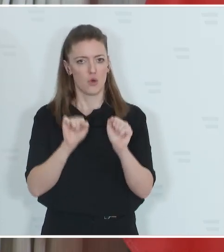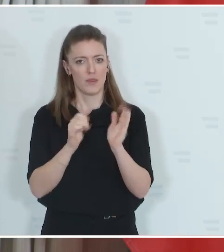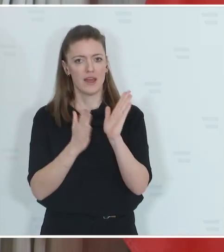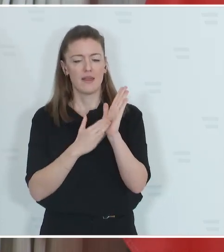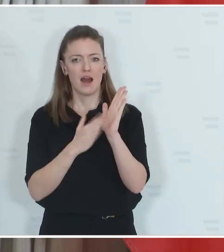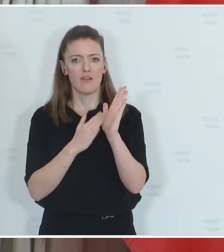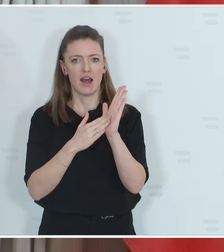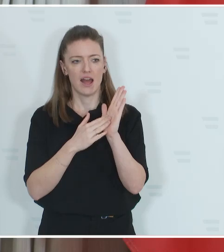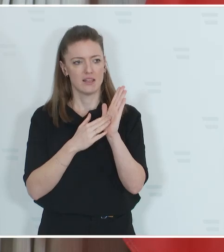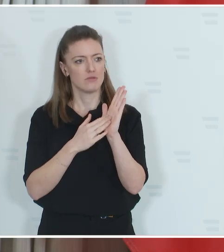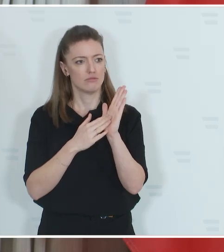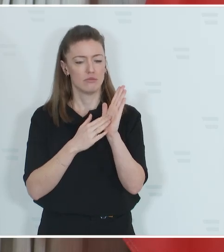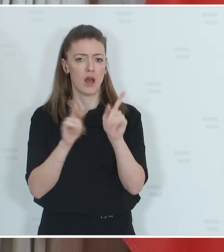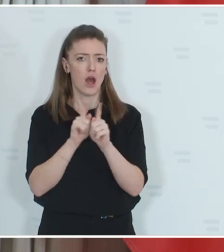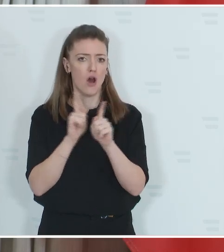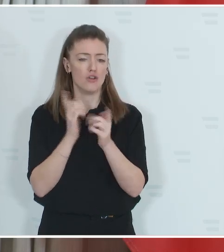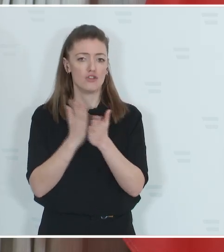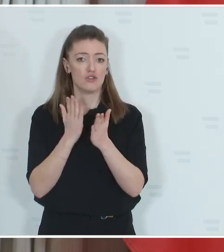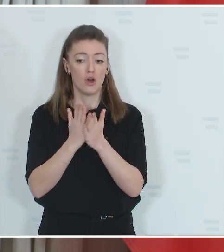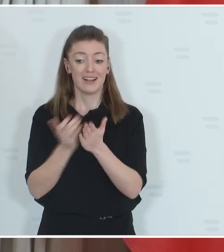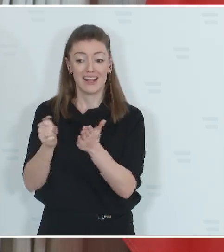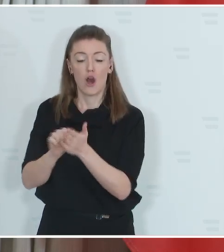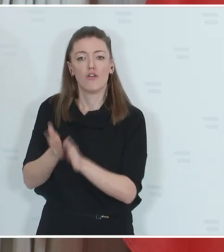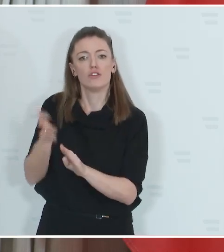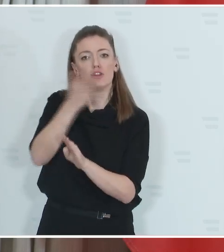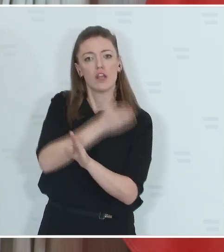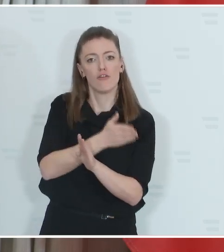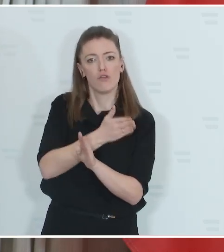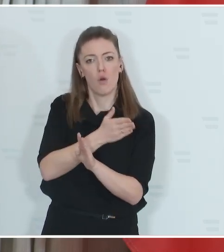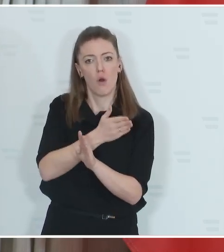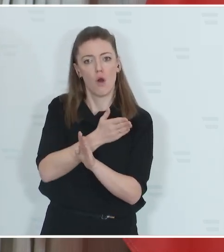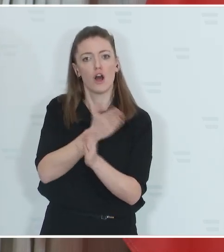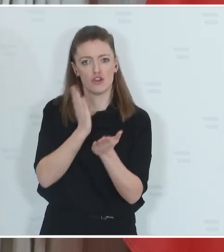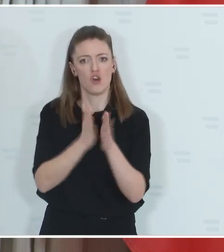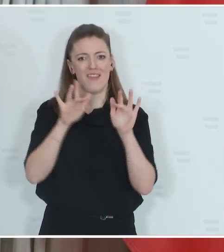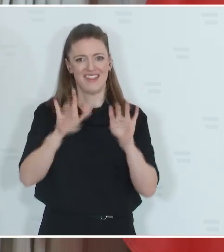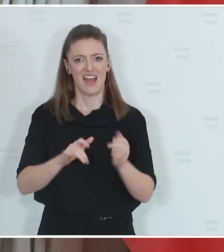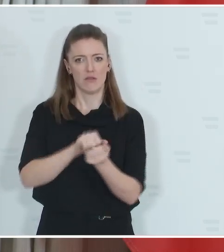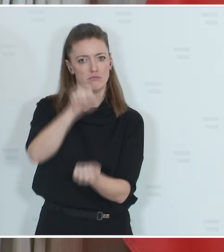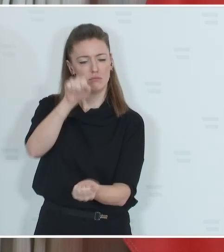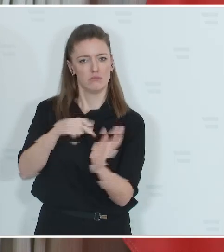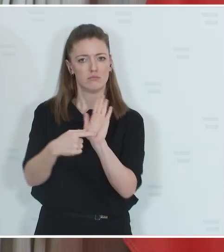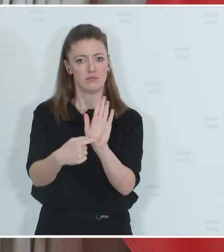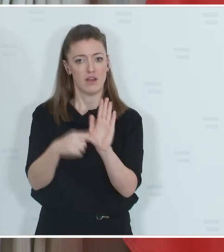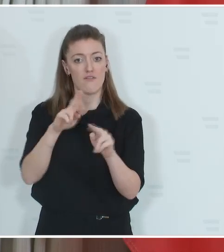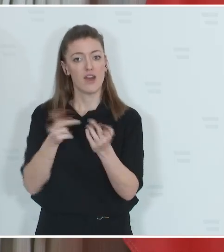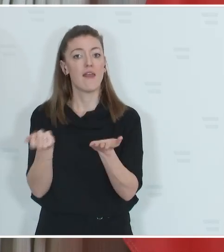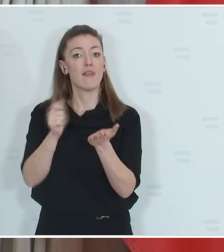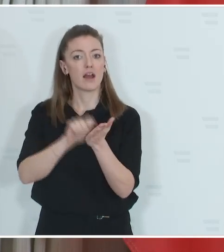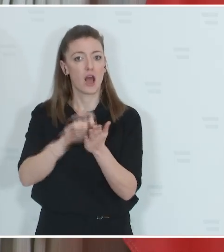bereits vor der Anschaffung des Tieres erworben werden. Das heißt, bei der Anschaffung muss er